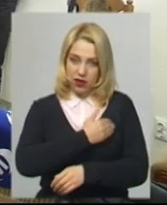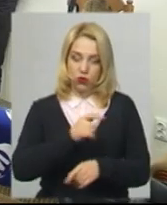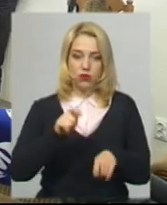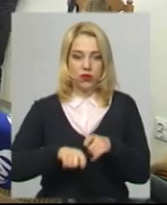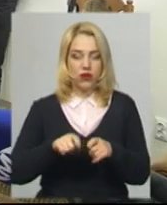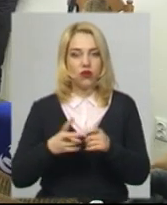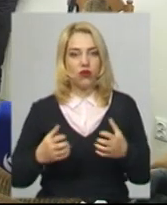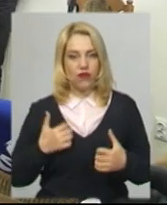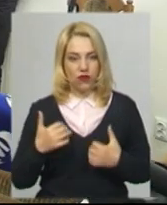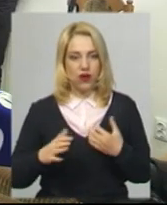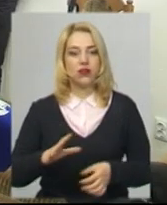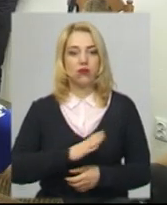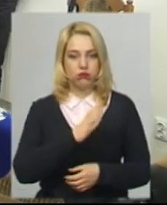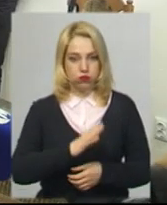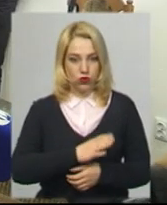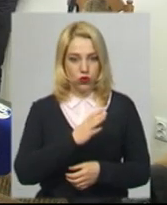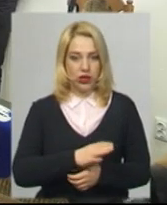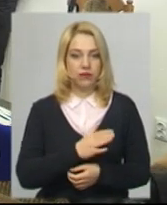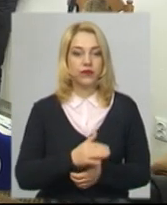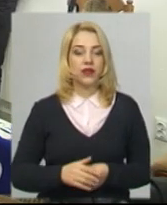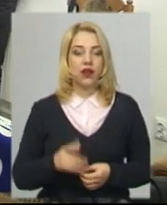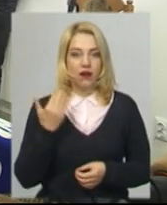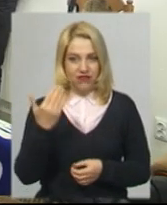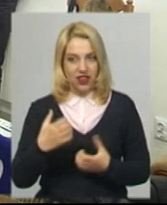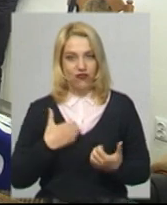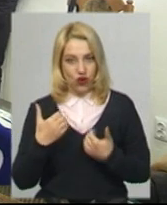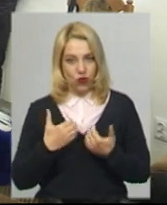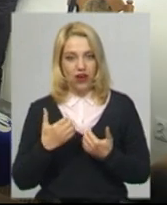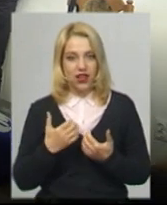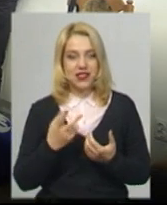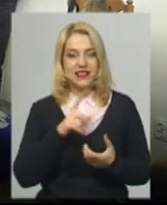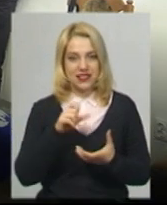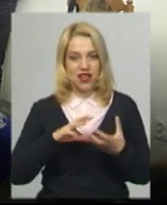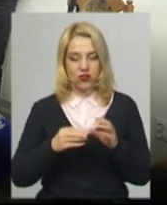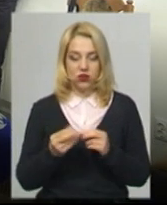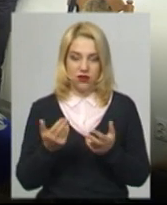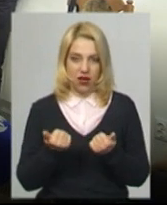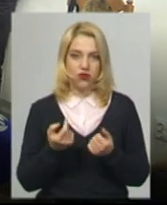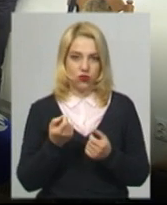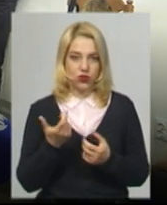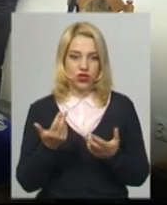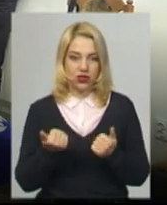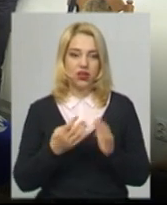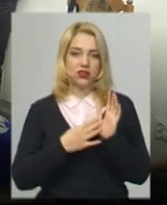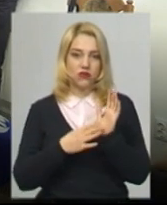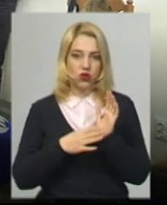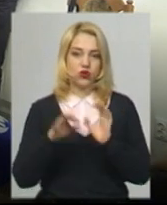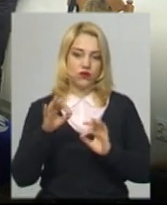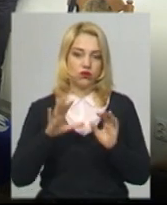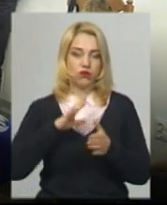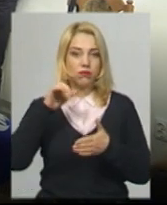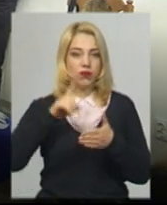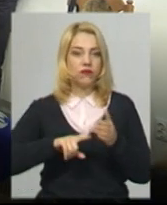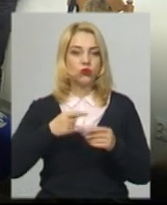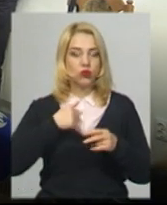Чи хвилювалися, коли чекали результат? Трошки так. Був на 90% впевнений того, що я